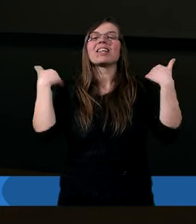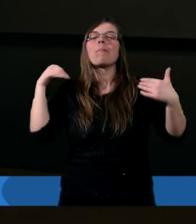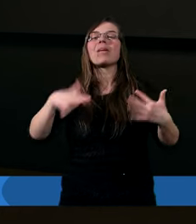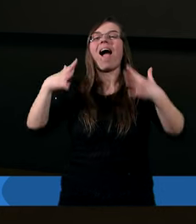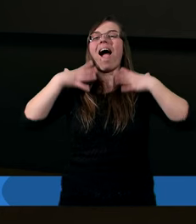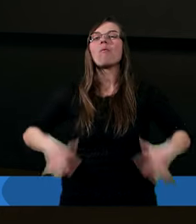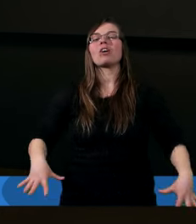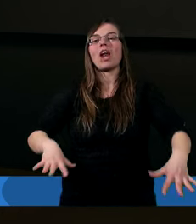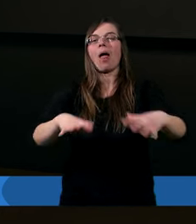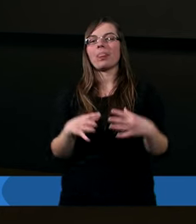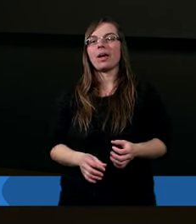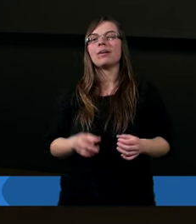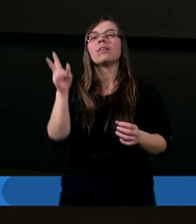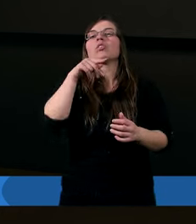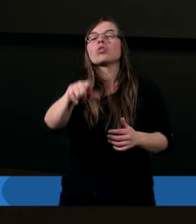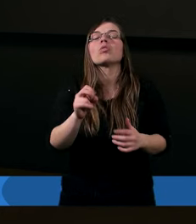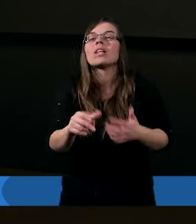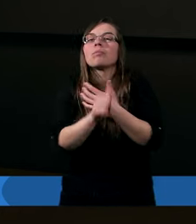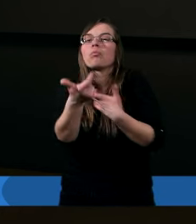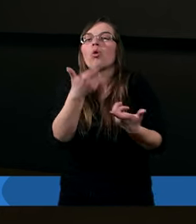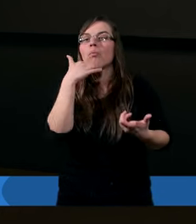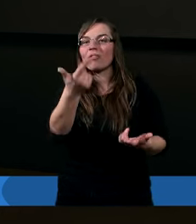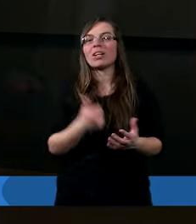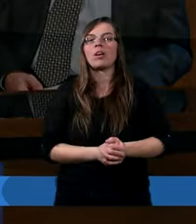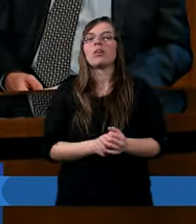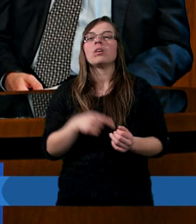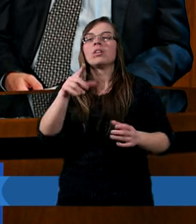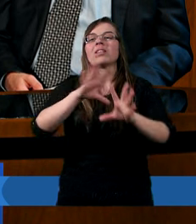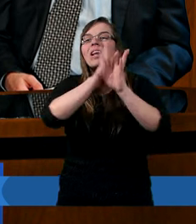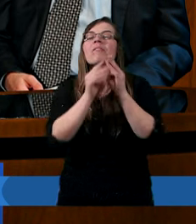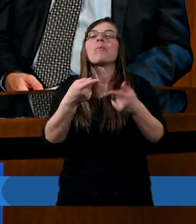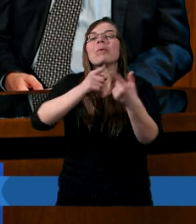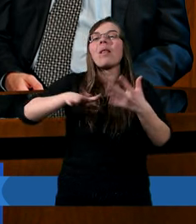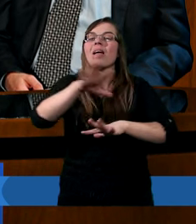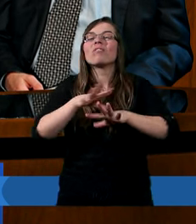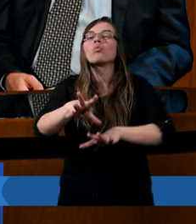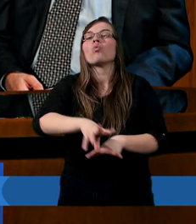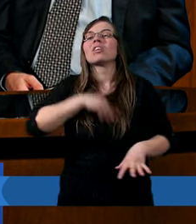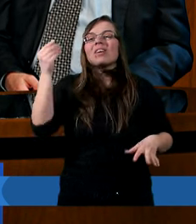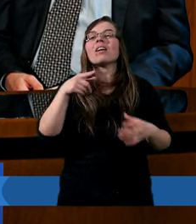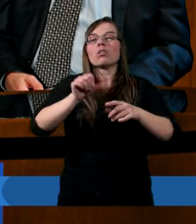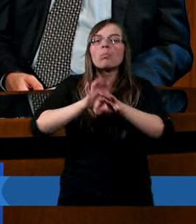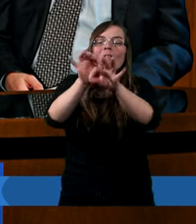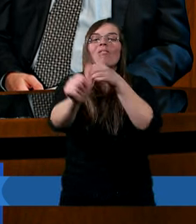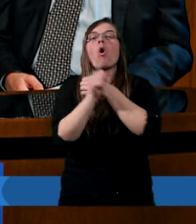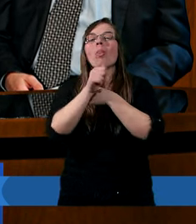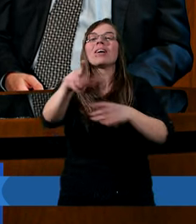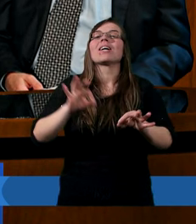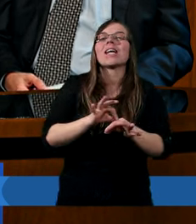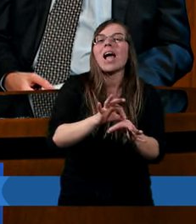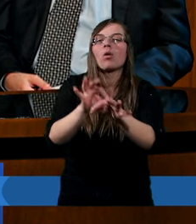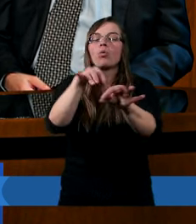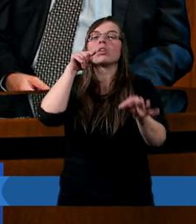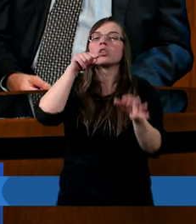bisior. Kto to spowodował? Przede wszystkim Duch Święty to spowodował kierując